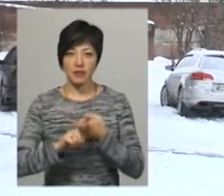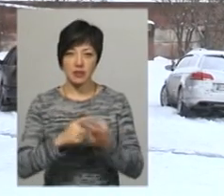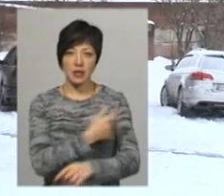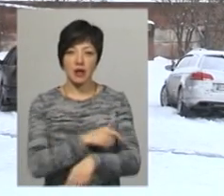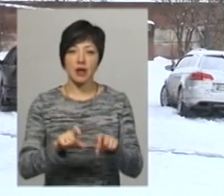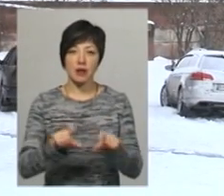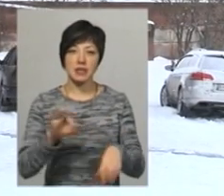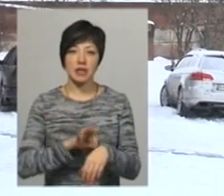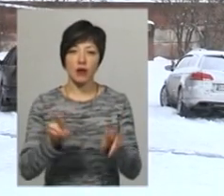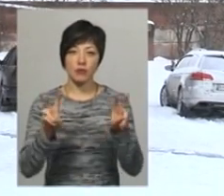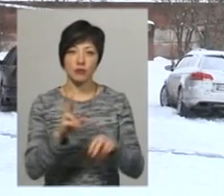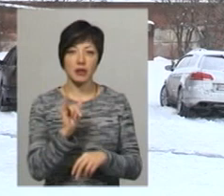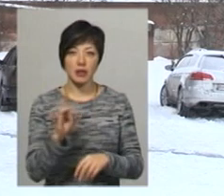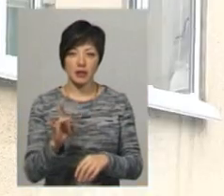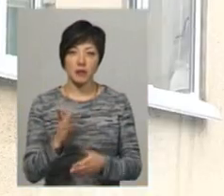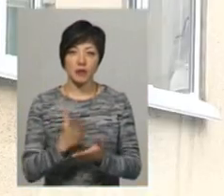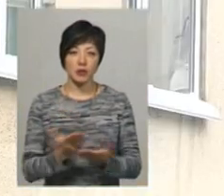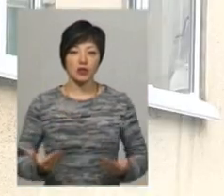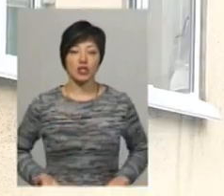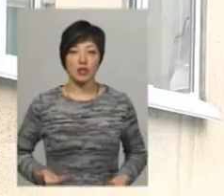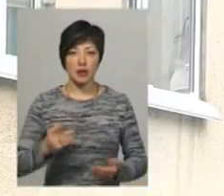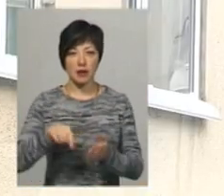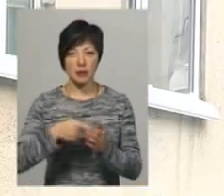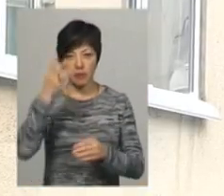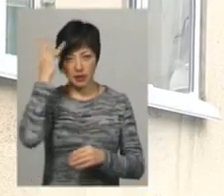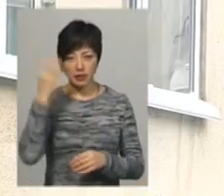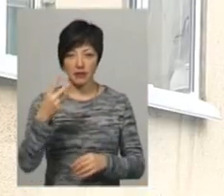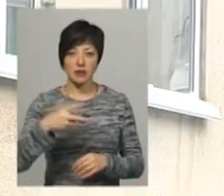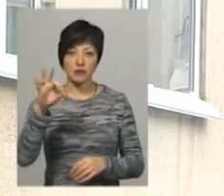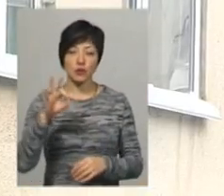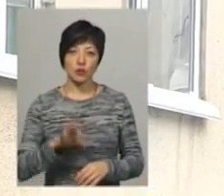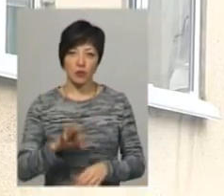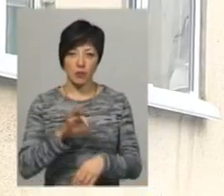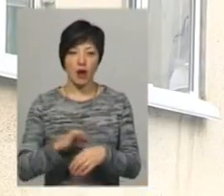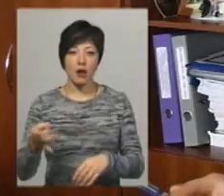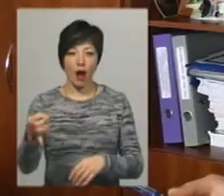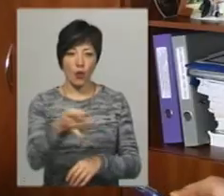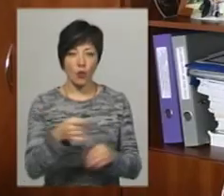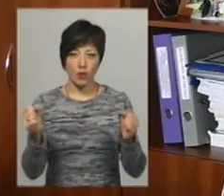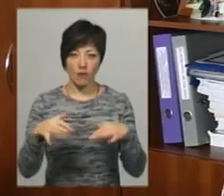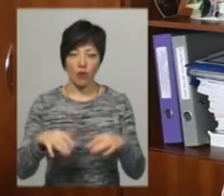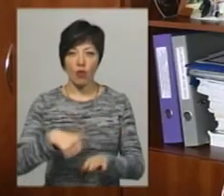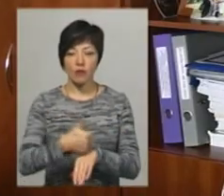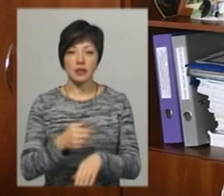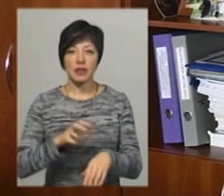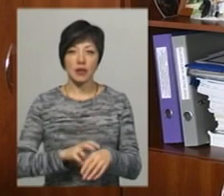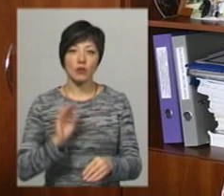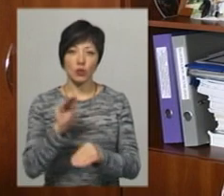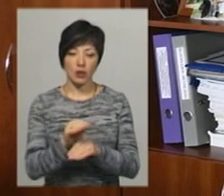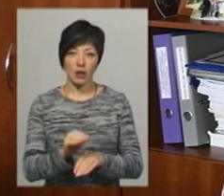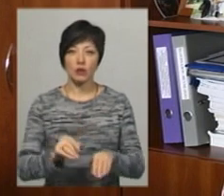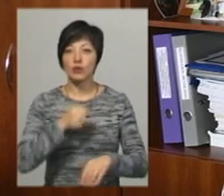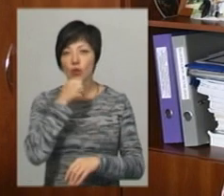лікарні з діагнозом КІР перебувають жителі обласного центру та 20% пацієнти з районів. Головний лікар медзакладу додає,